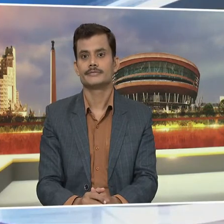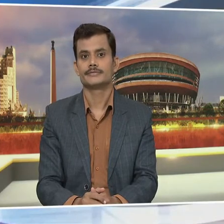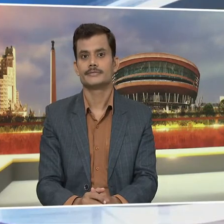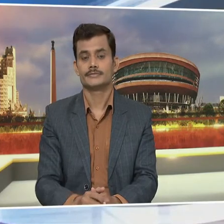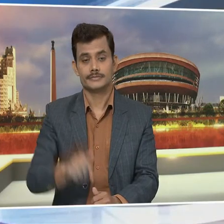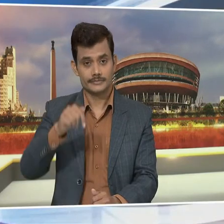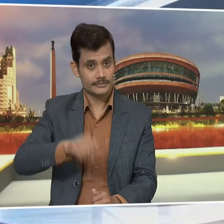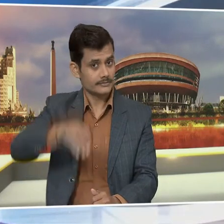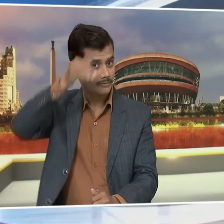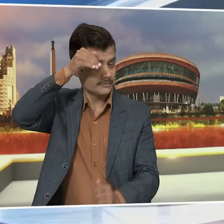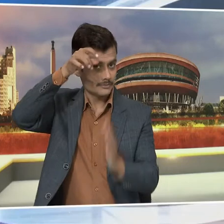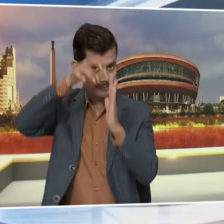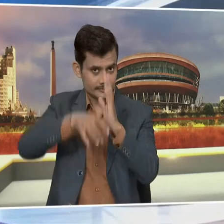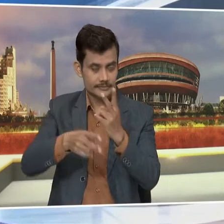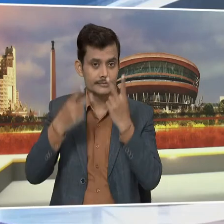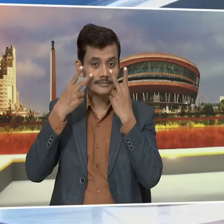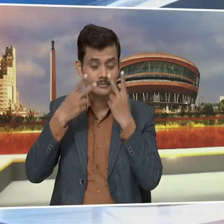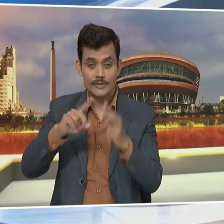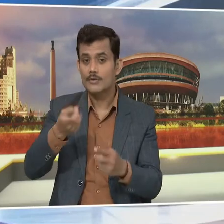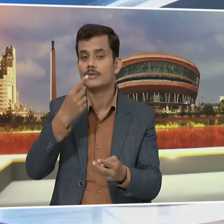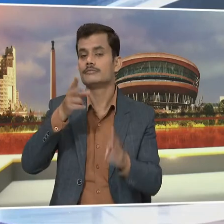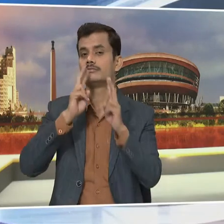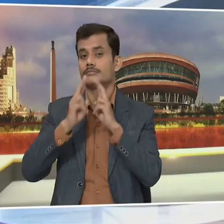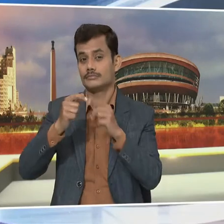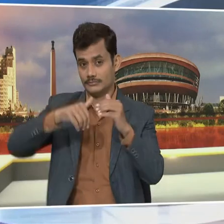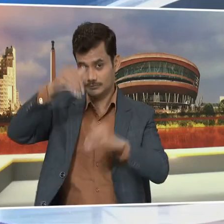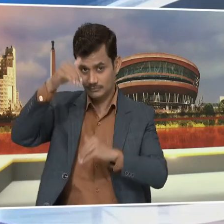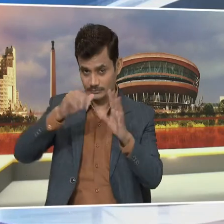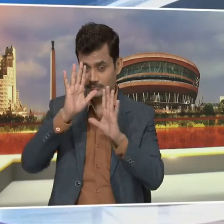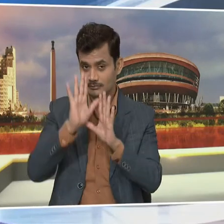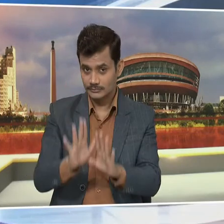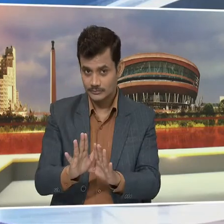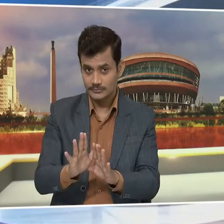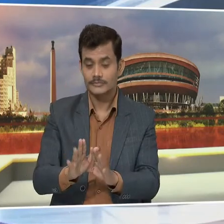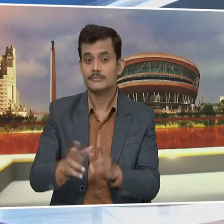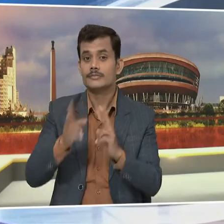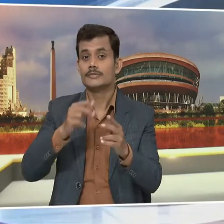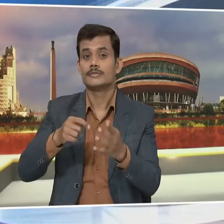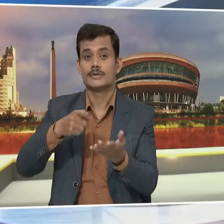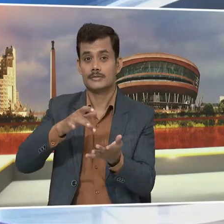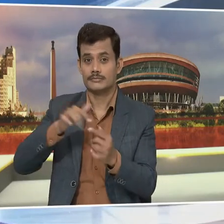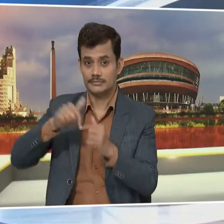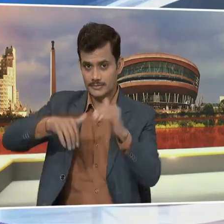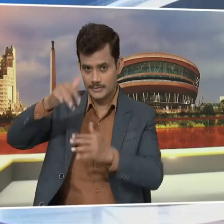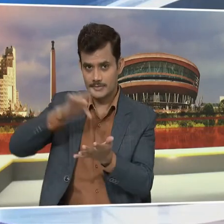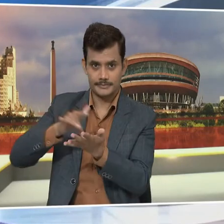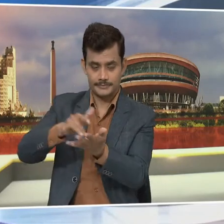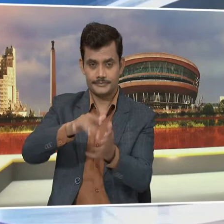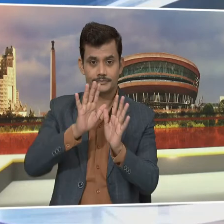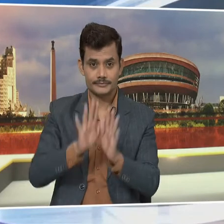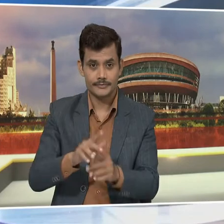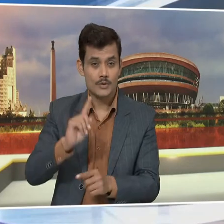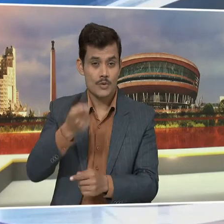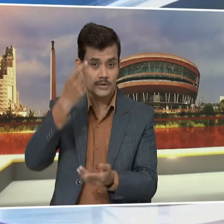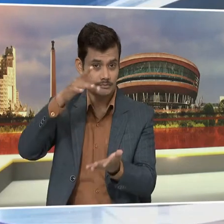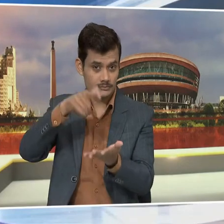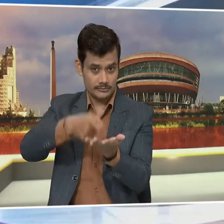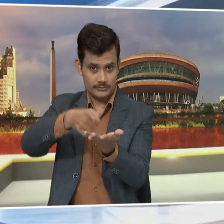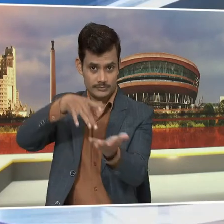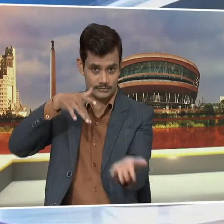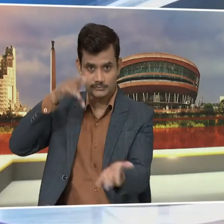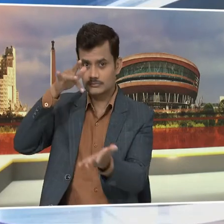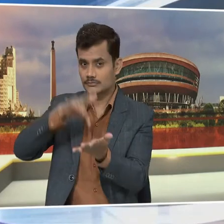और अब खबरे विस्तार से और सबसे पहले बात जनादेश की जहां बात कर रहे हैं विधानसभा चुनावों की सबसे पहले बात